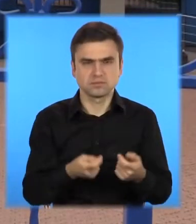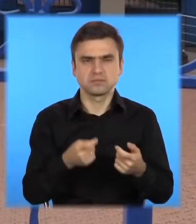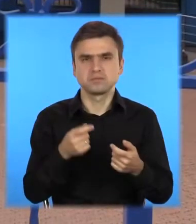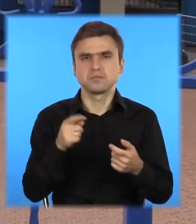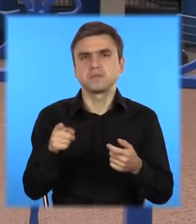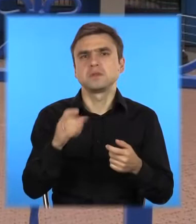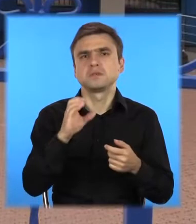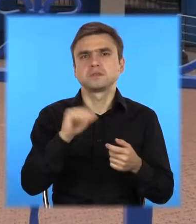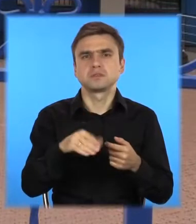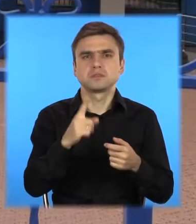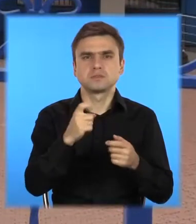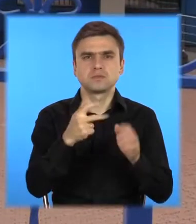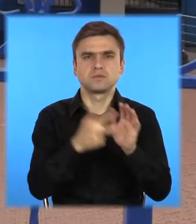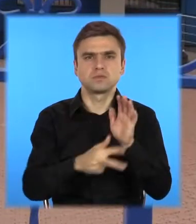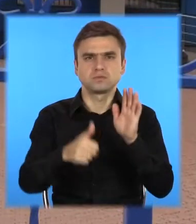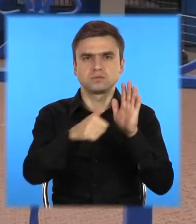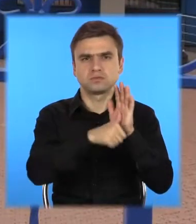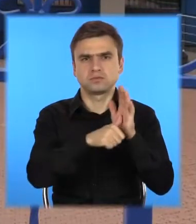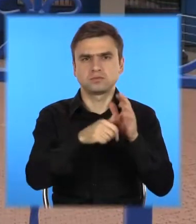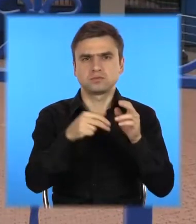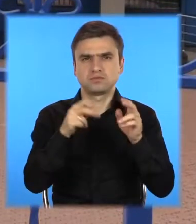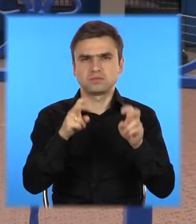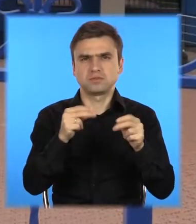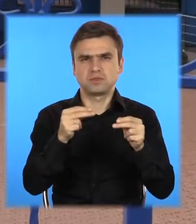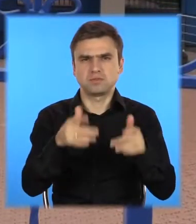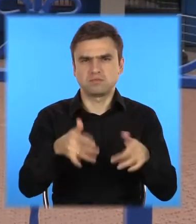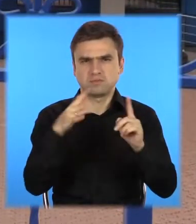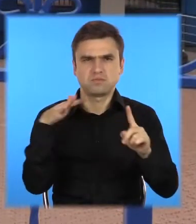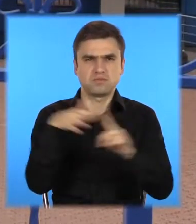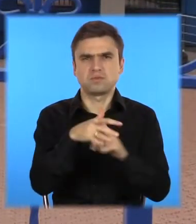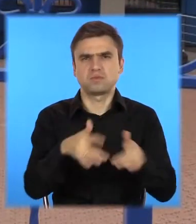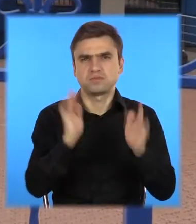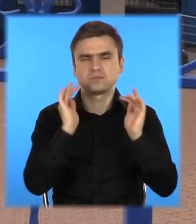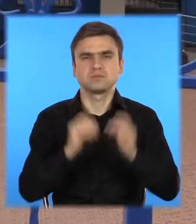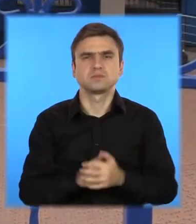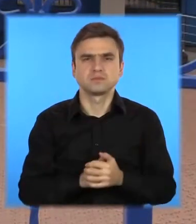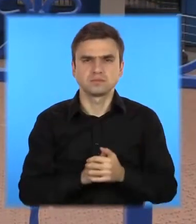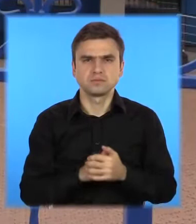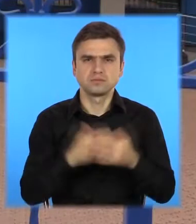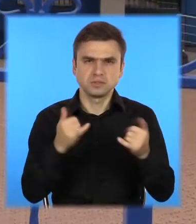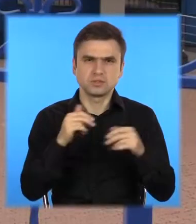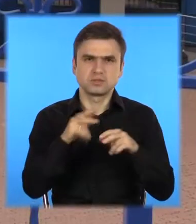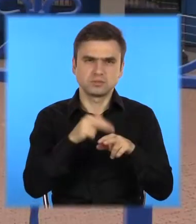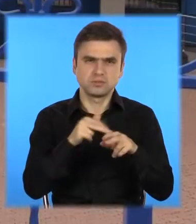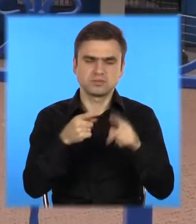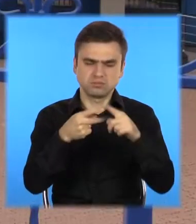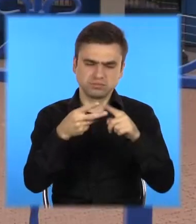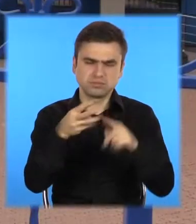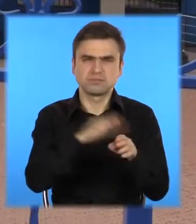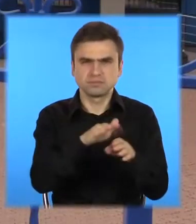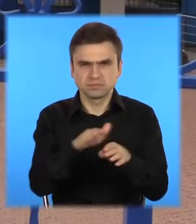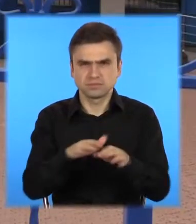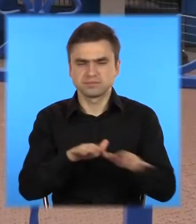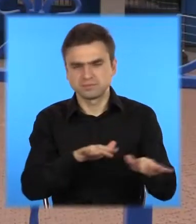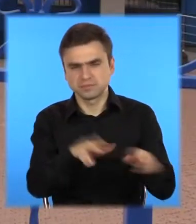186, а саме грабіж. На теперішній час тривають слідчі дії, а також житті заходи щодо встановлення та затримання осіб, які причетні